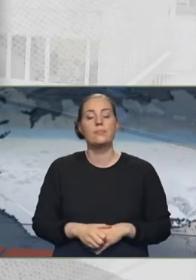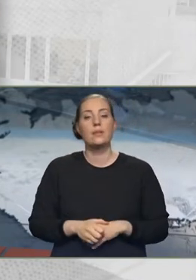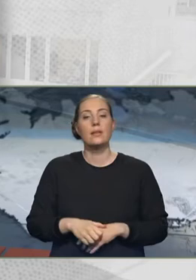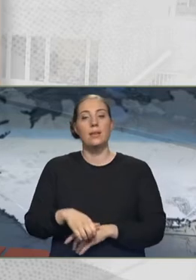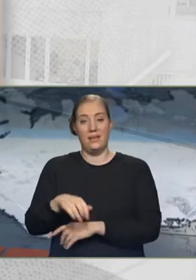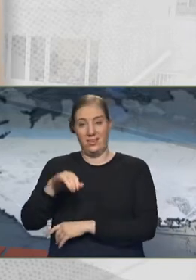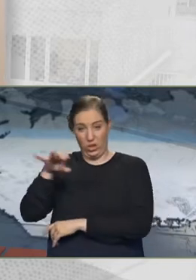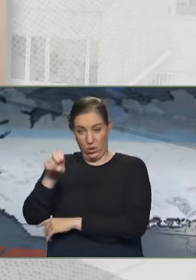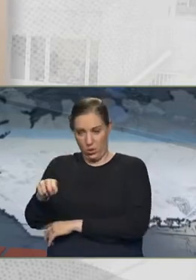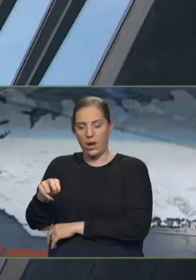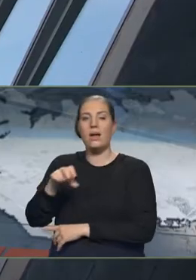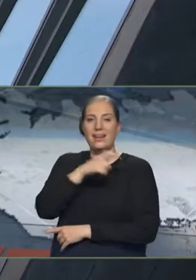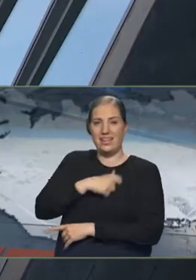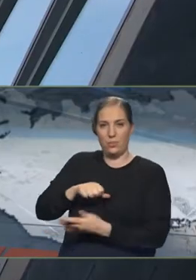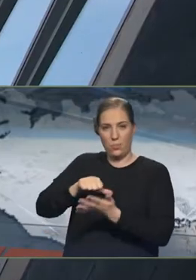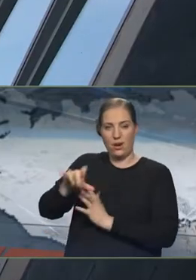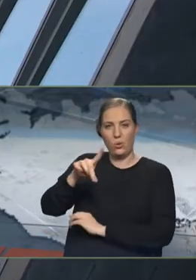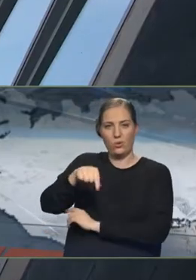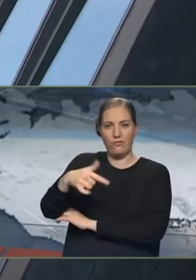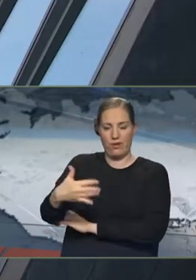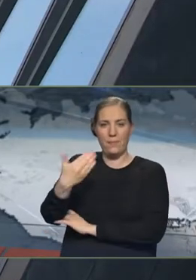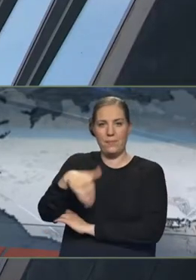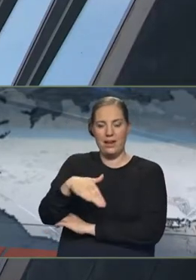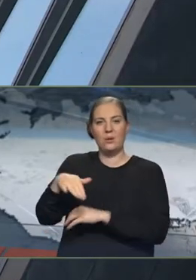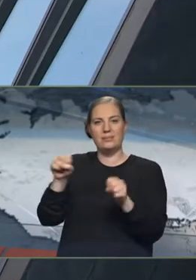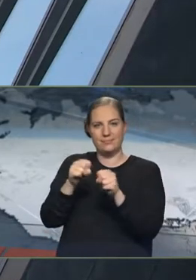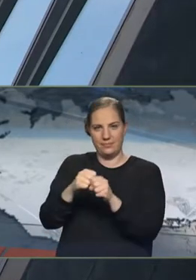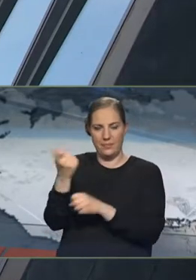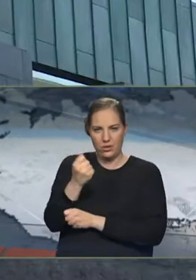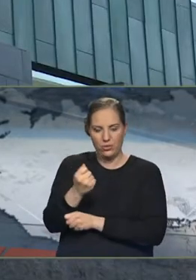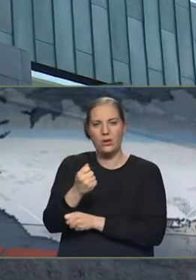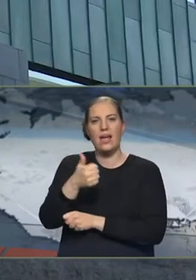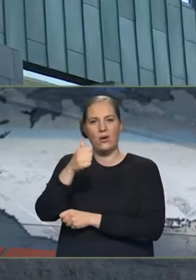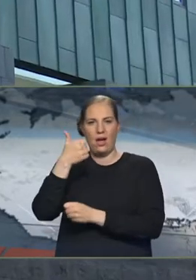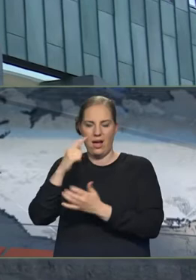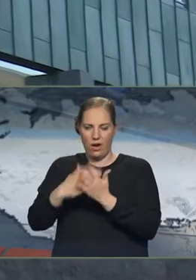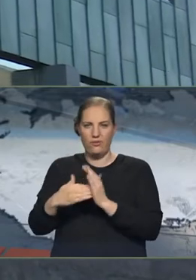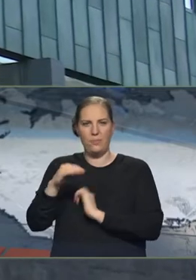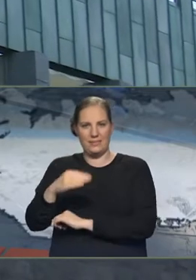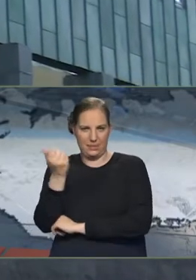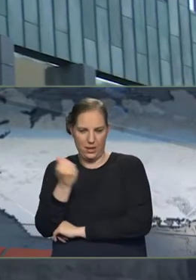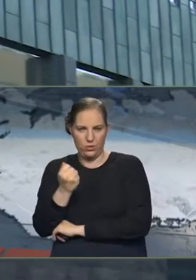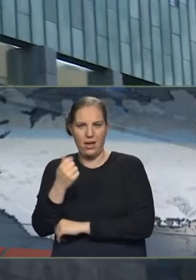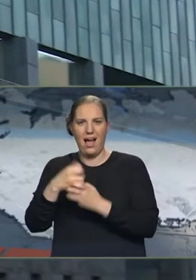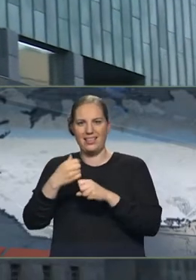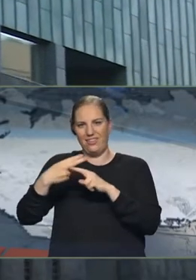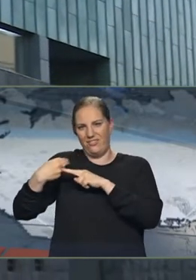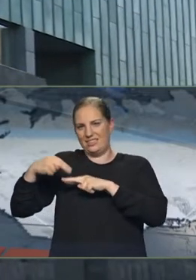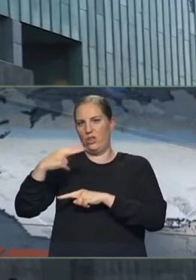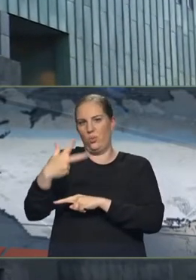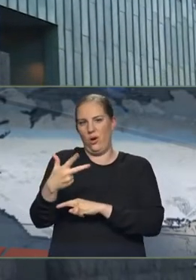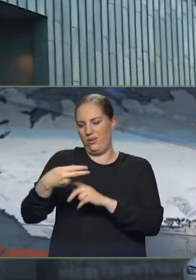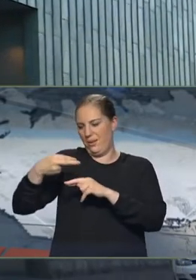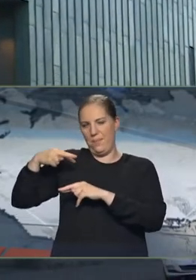greiða honum 8.5 miljón króna í skaðabætur, 1.000 miljón króna í miskabætur, allt með dráttarvöxtum 3 ára aftur í tíman